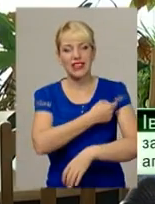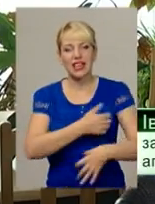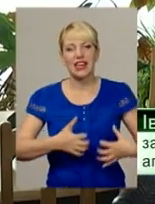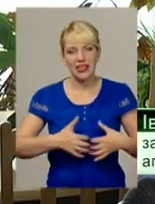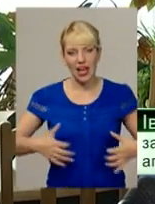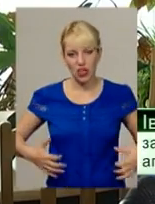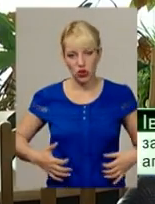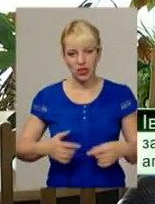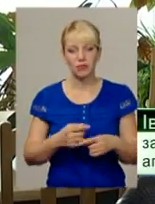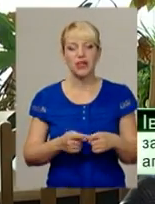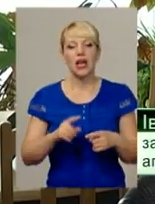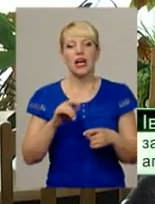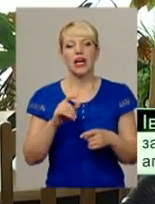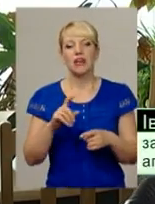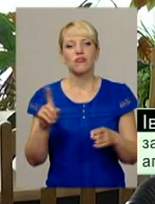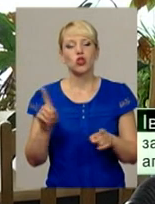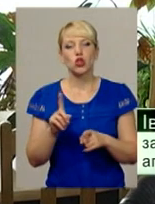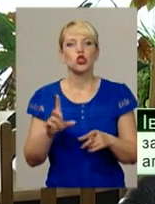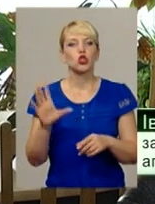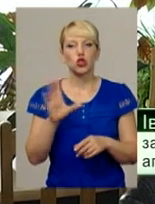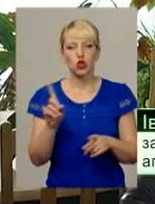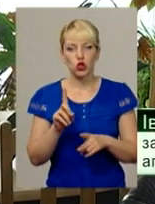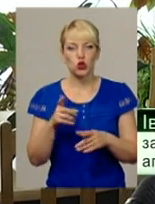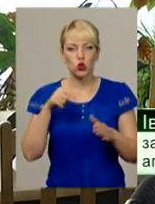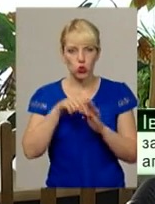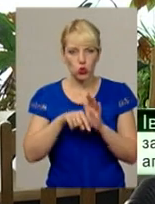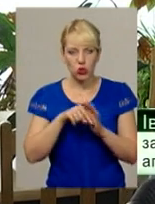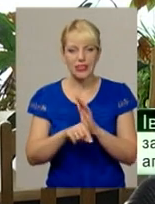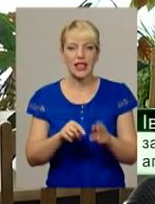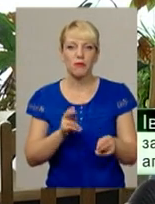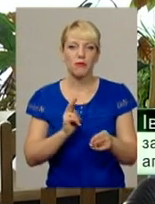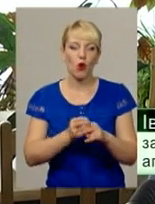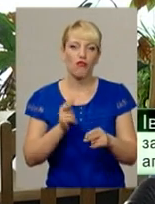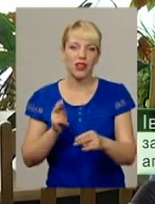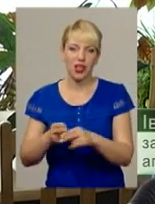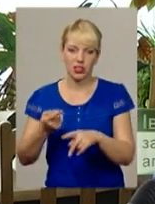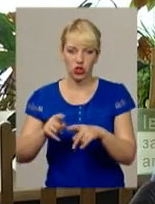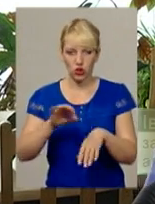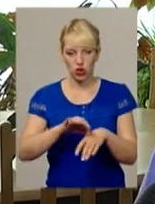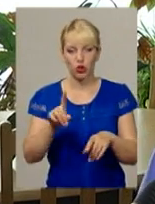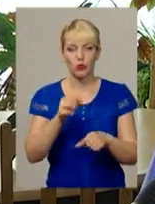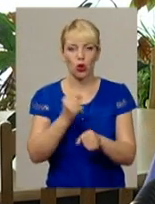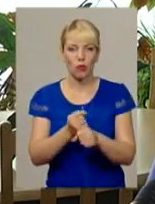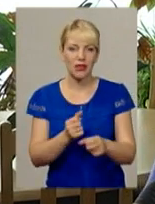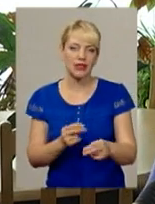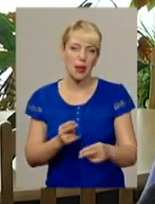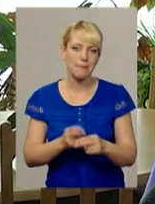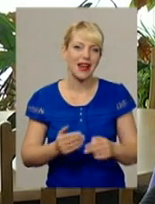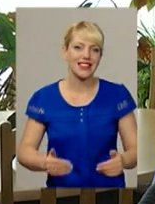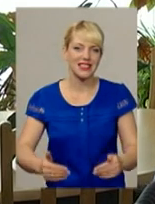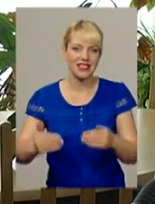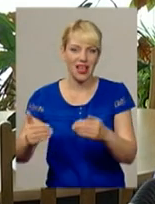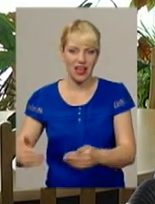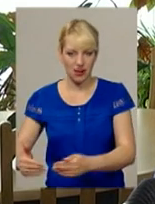які стосуються профілактики цього захворювання, для того, щоб зробити всі держбар'єри, дезінфекційні